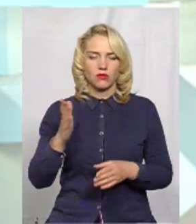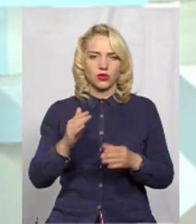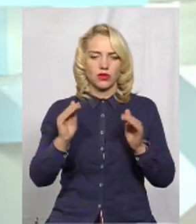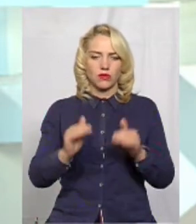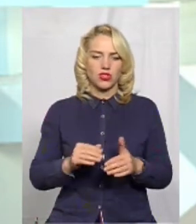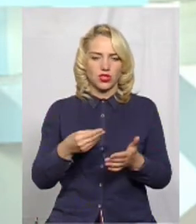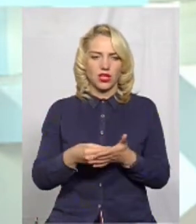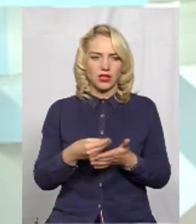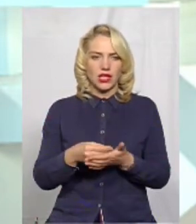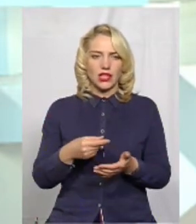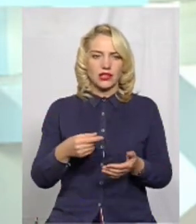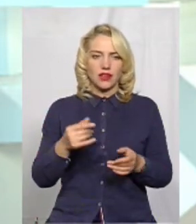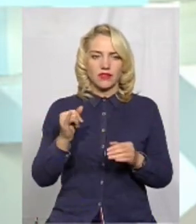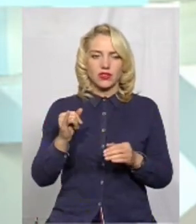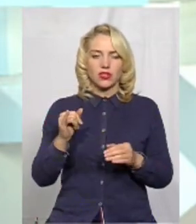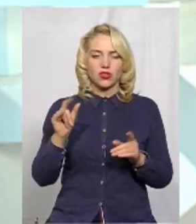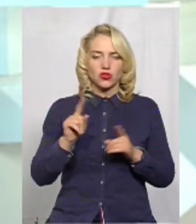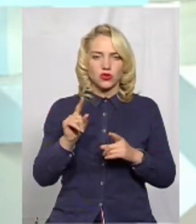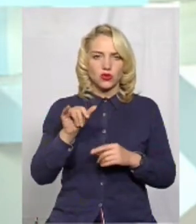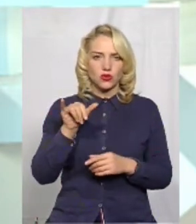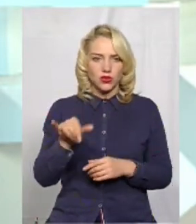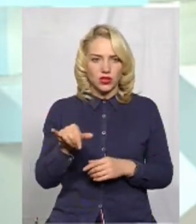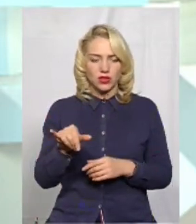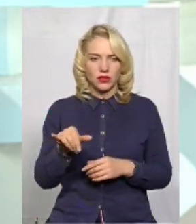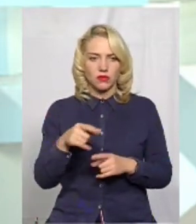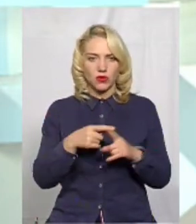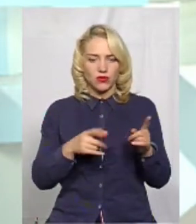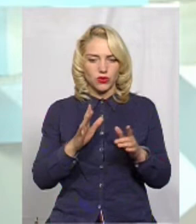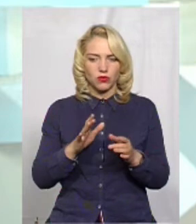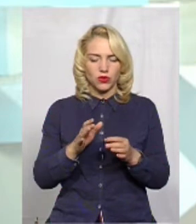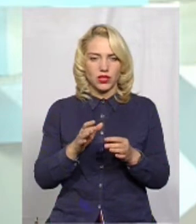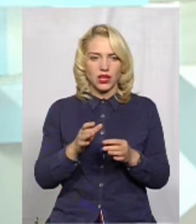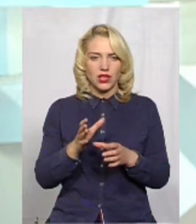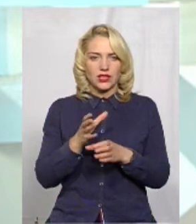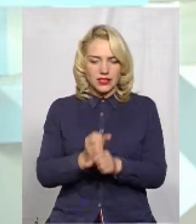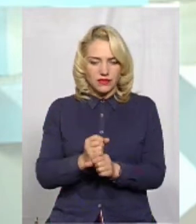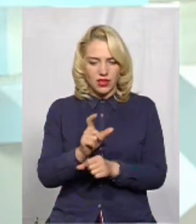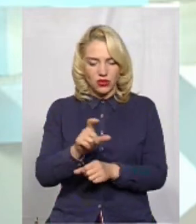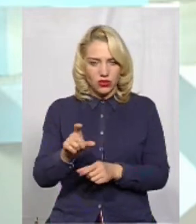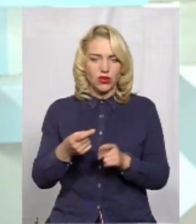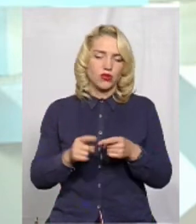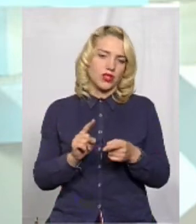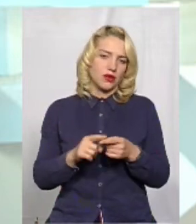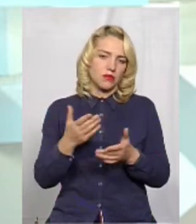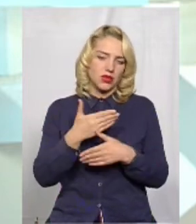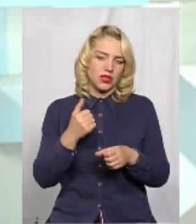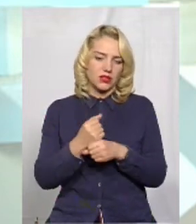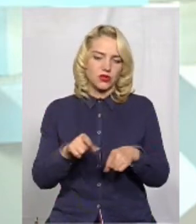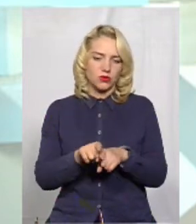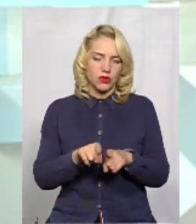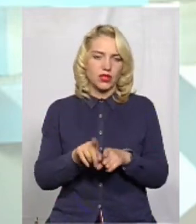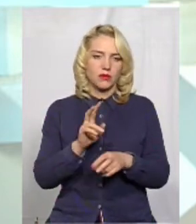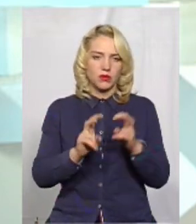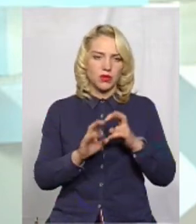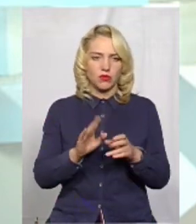тарифні ставки, що їх там половину звільнять. Ми зробили наступним чином, підприємство